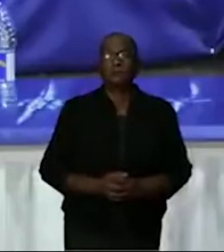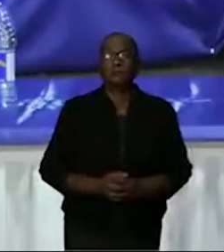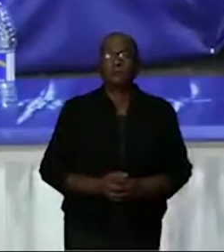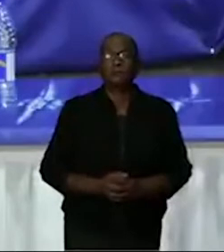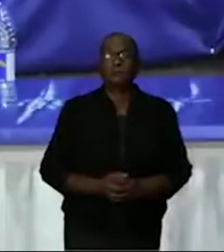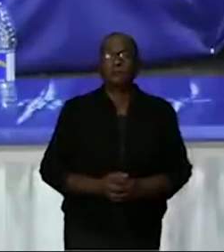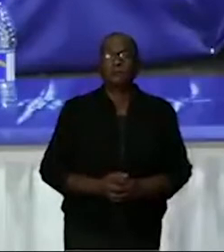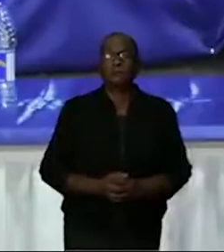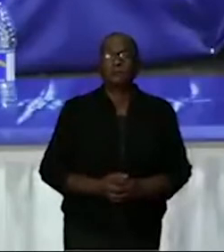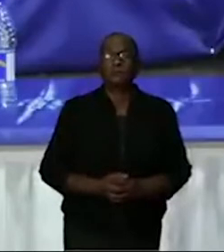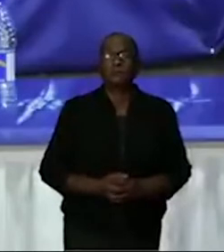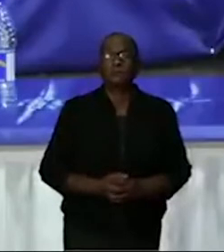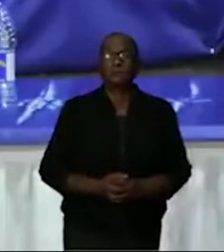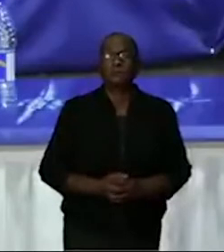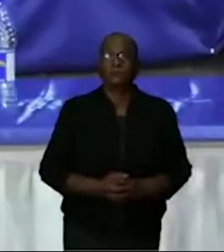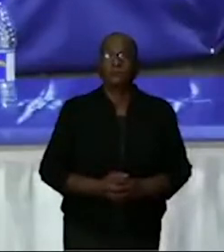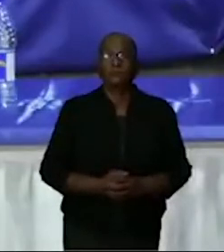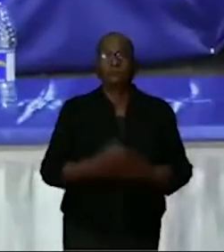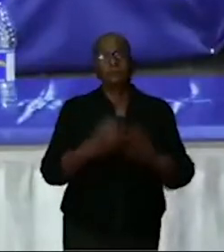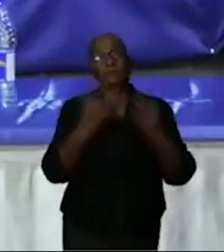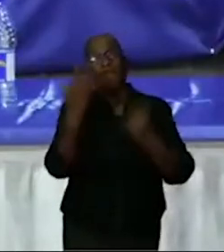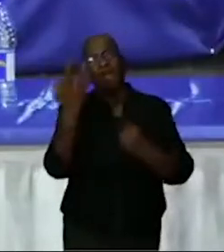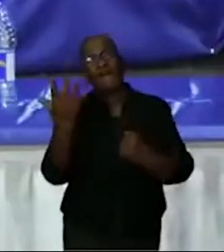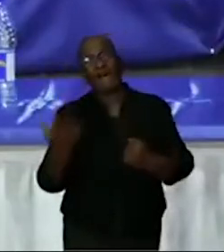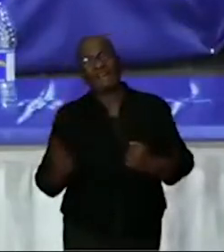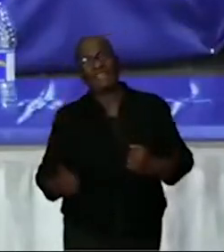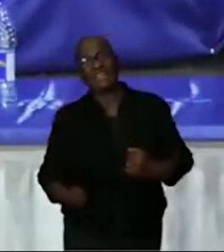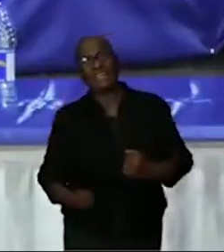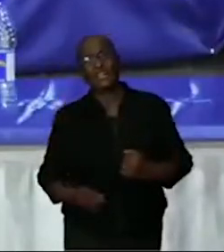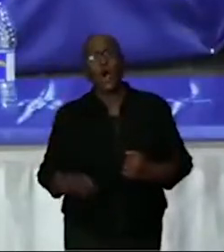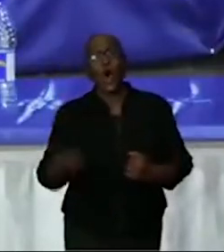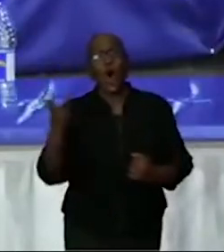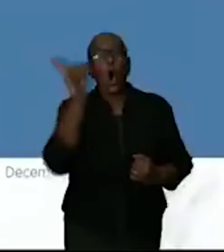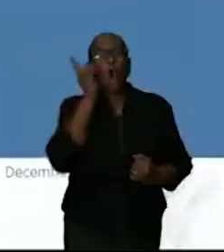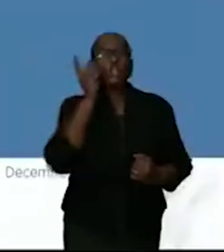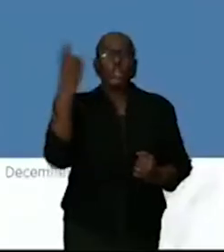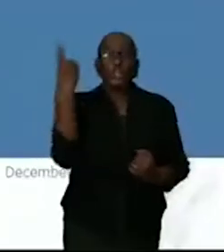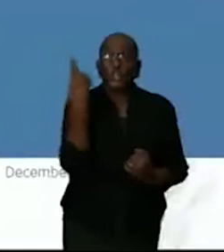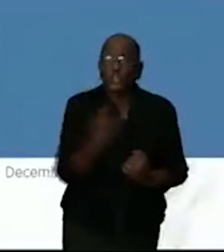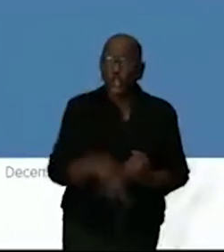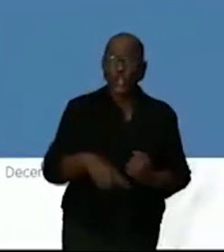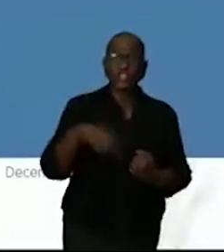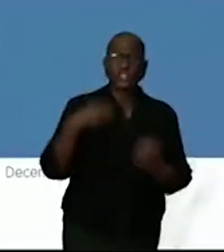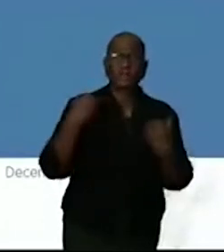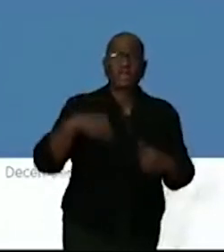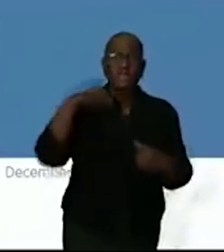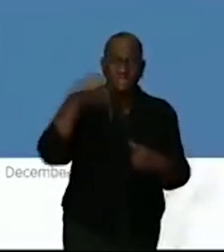het aantal gevallen per 100.000 mensen in Suriname.